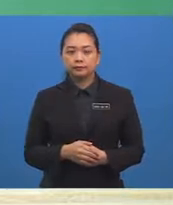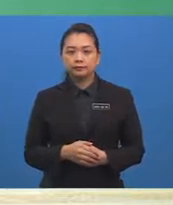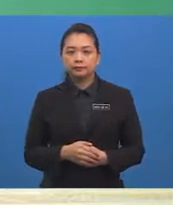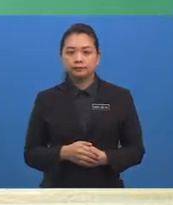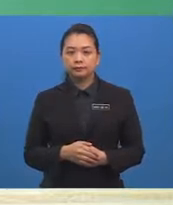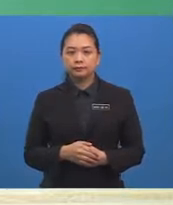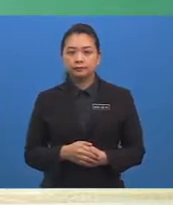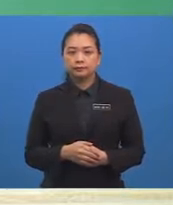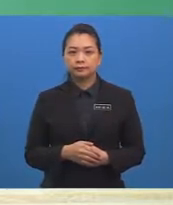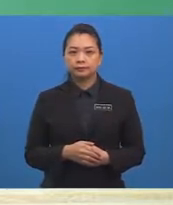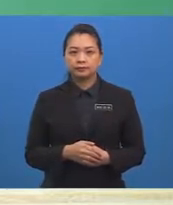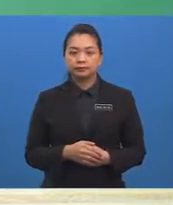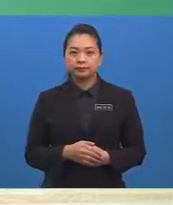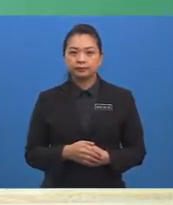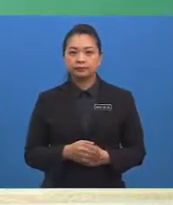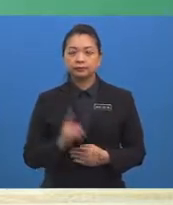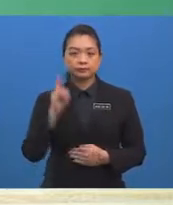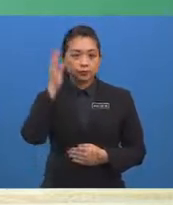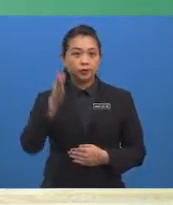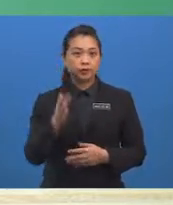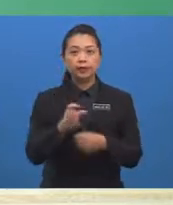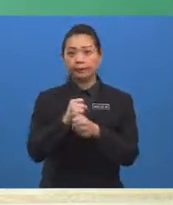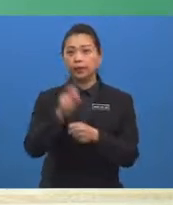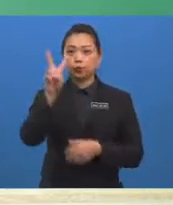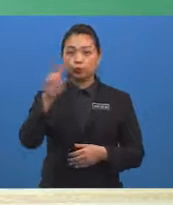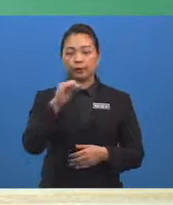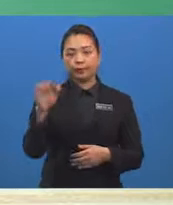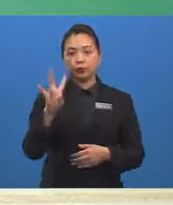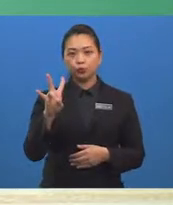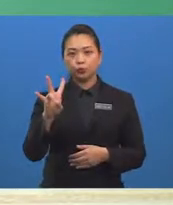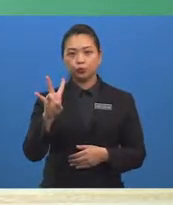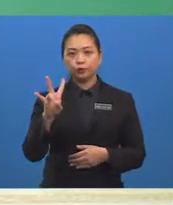iaitu bersamaan dengan 2 per 7